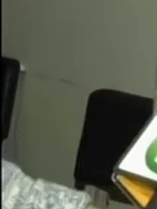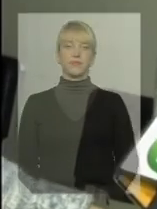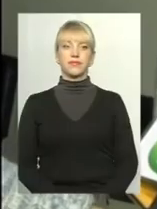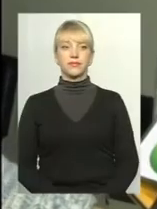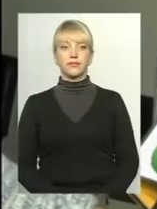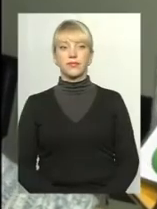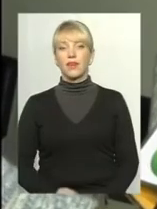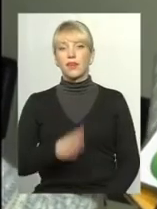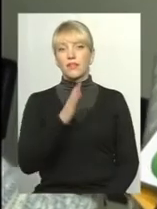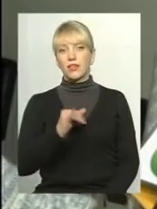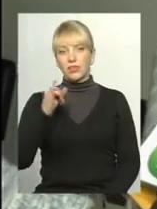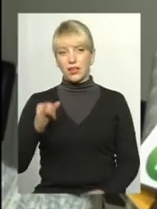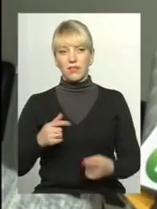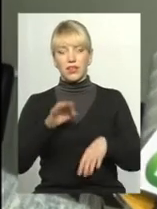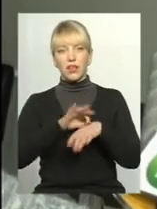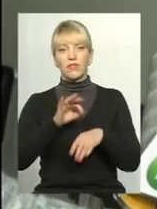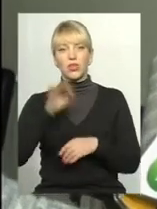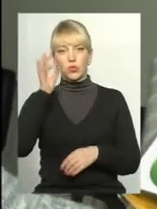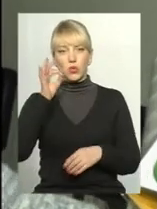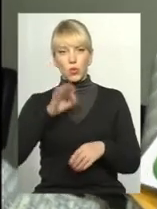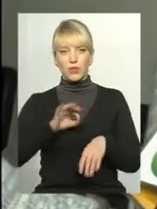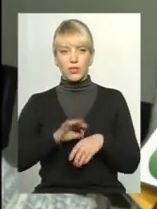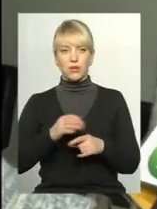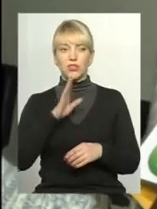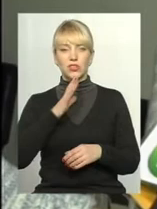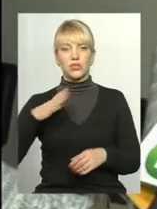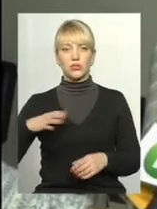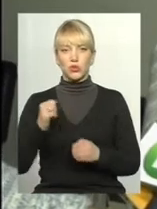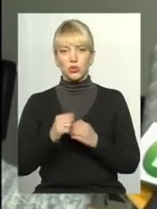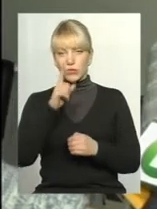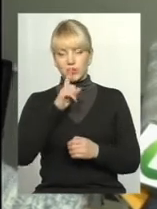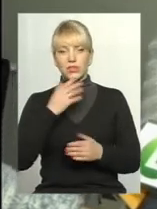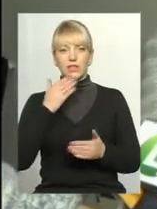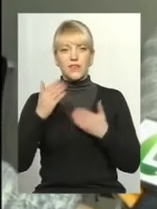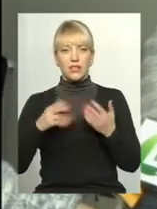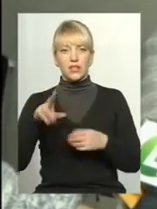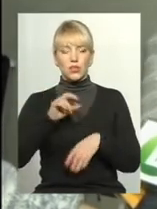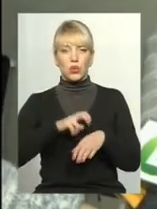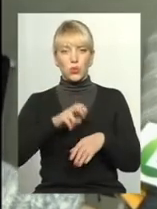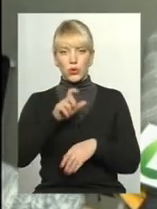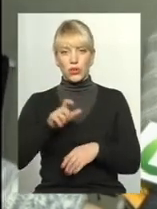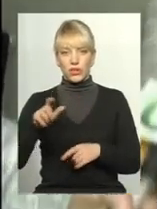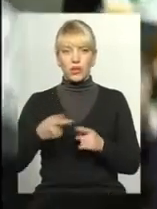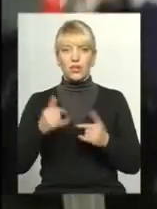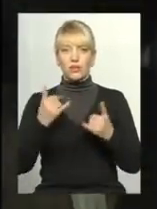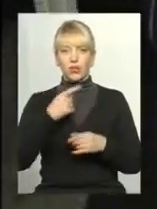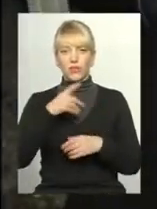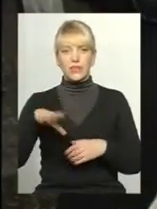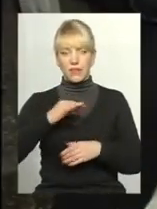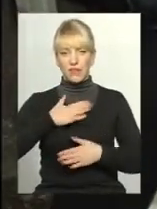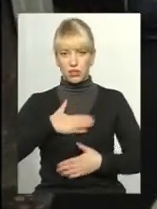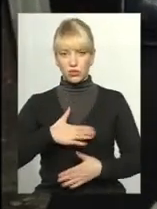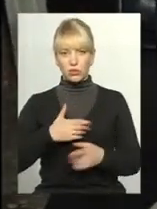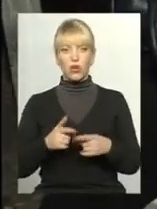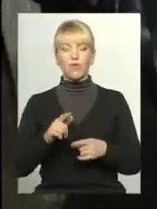Валентина Іванівна хворіє на цукровий діабет. Жінка змушена щомісяця звертатися до лікарів. Та каже, нині її все влаштовує.